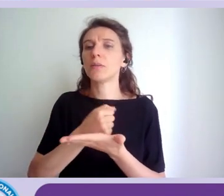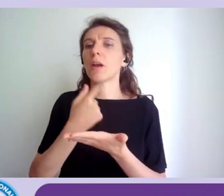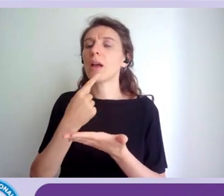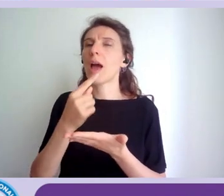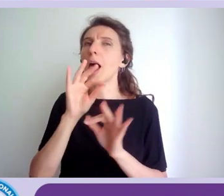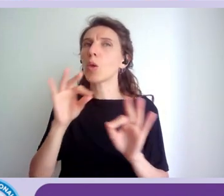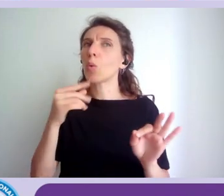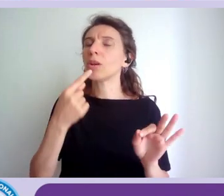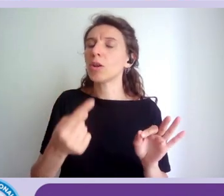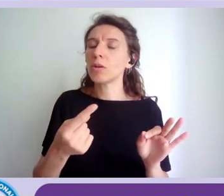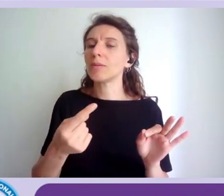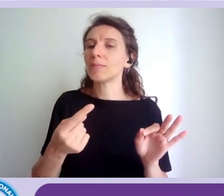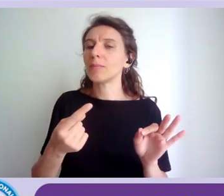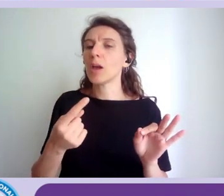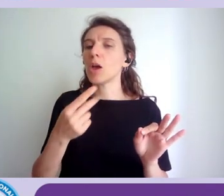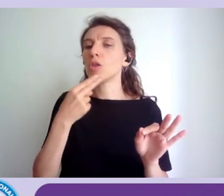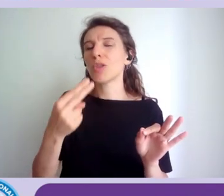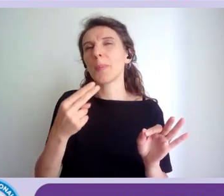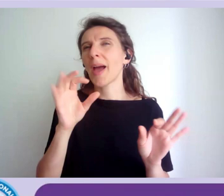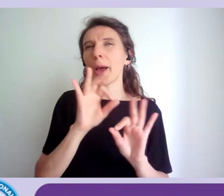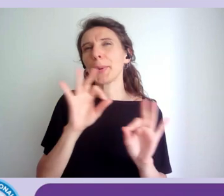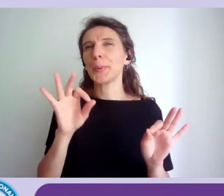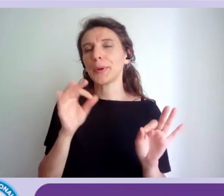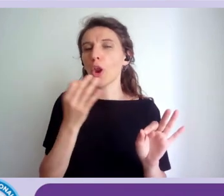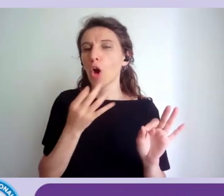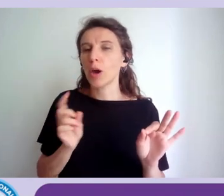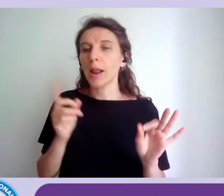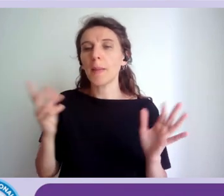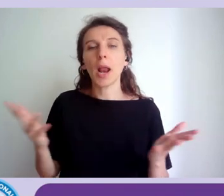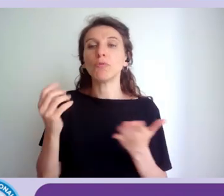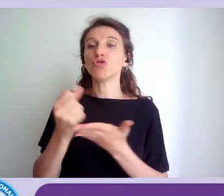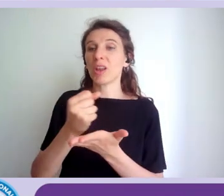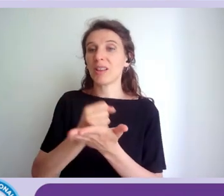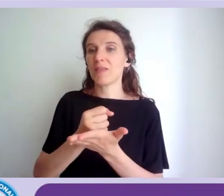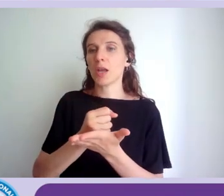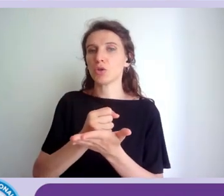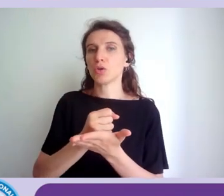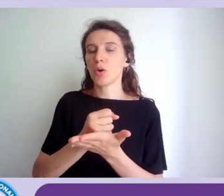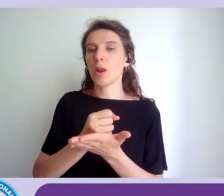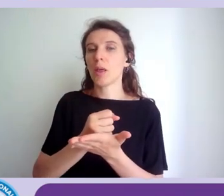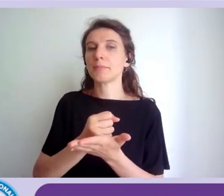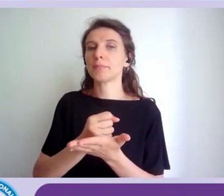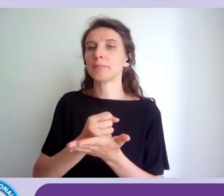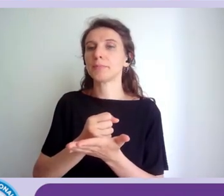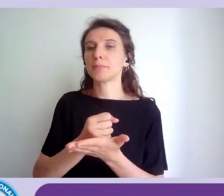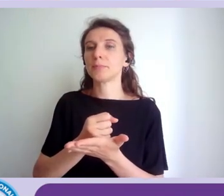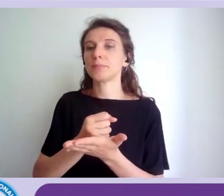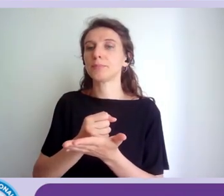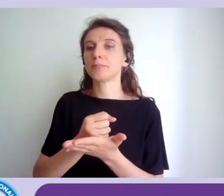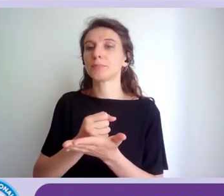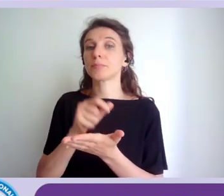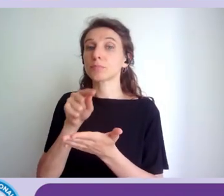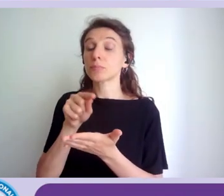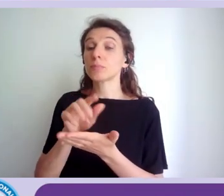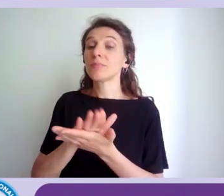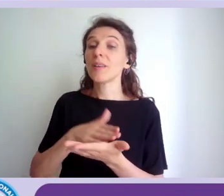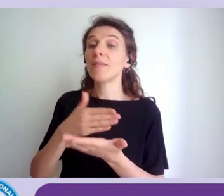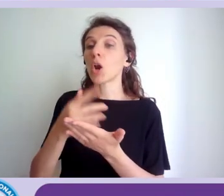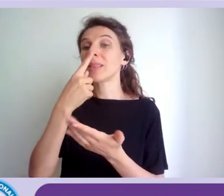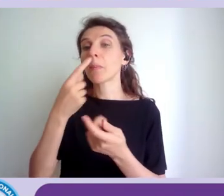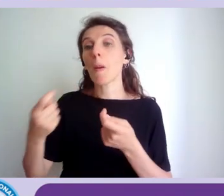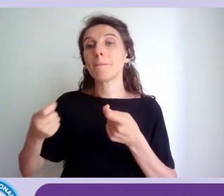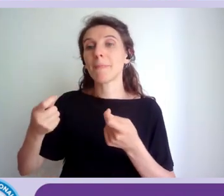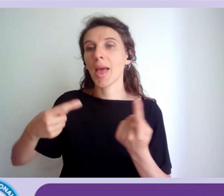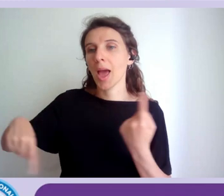alcuni casi in modo non corretto certificazione che diciamo hanno un valore di mercato